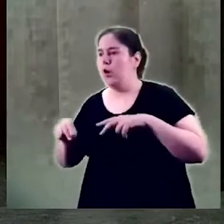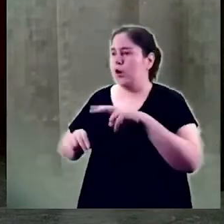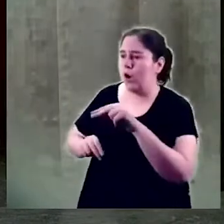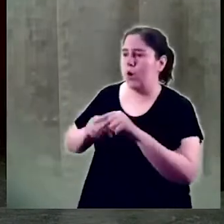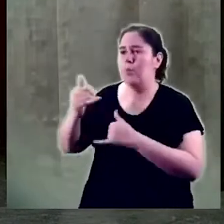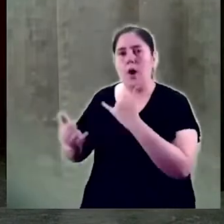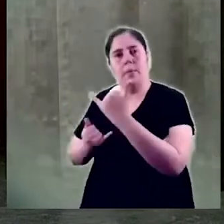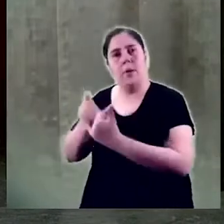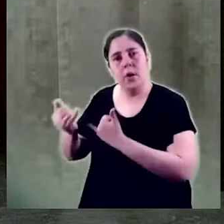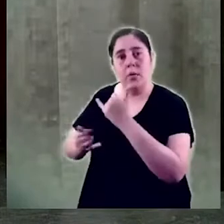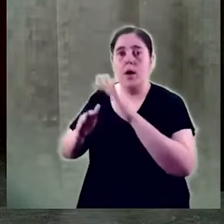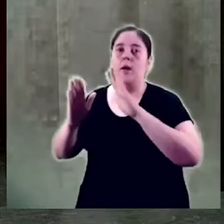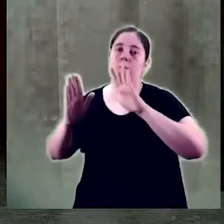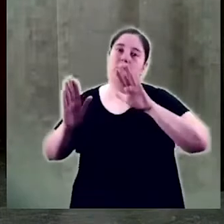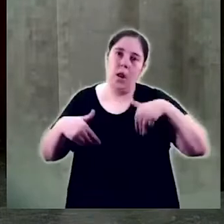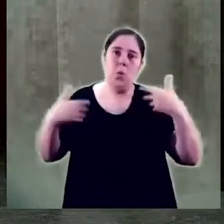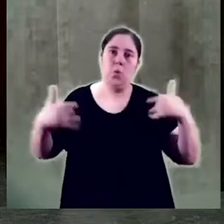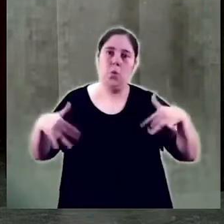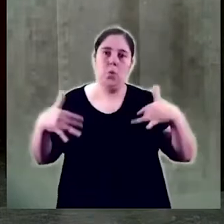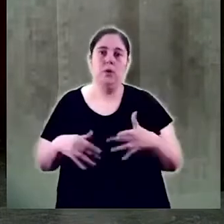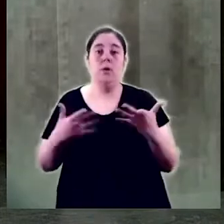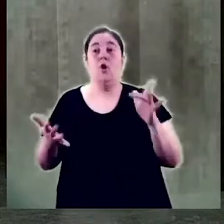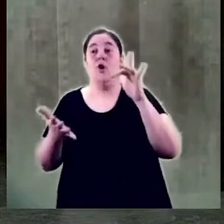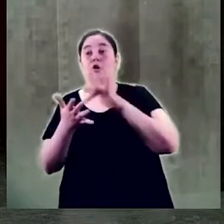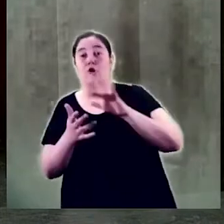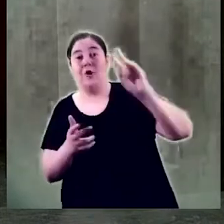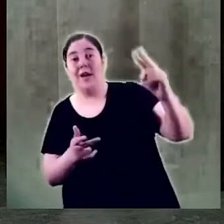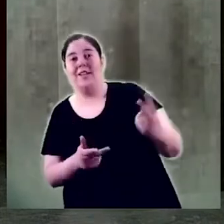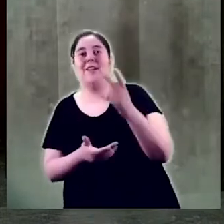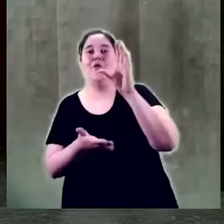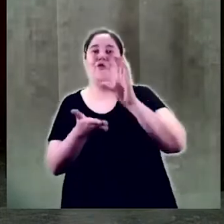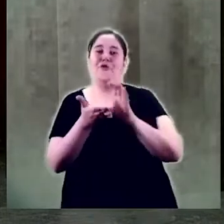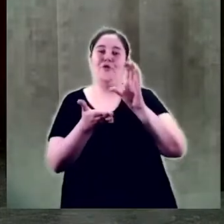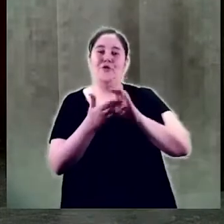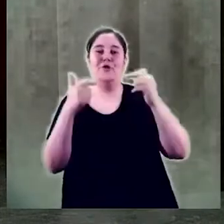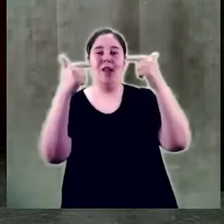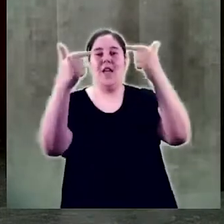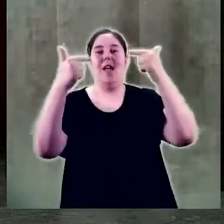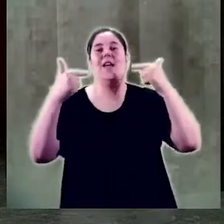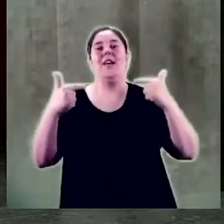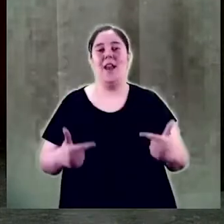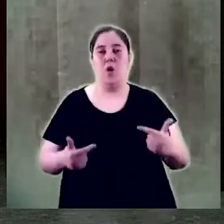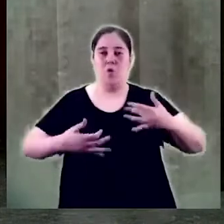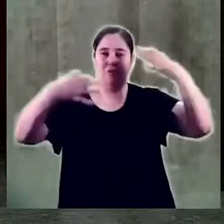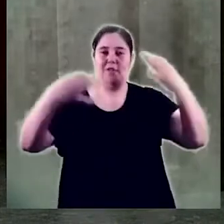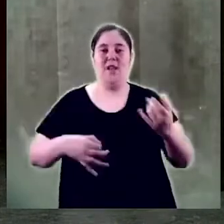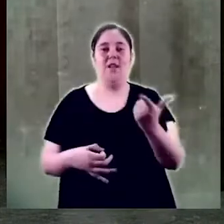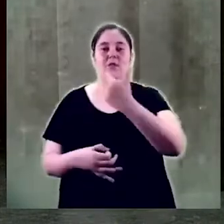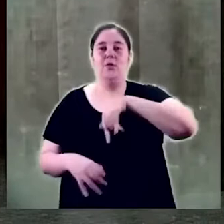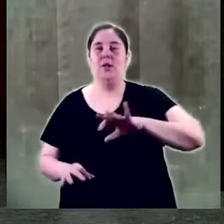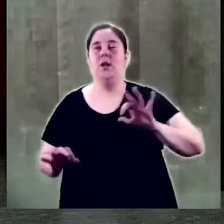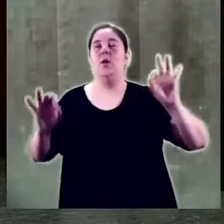doncs, a l'esdevenir grau oficial al segon curs vam aconseguir respirar tranquil·les, però per poc temps.